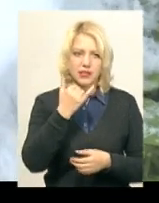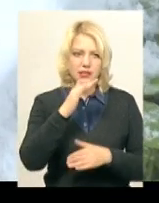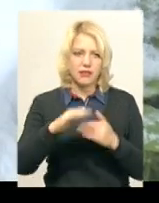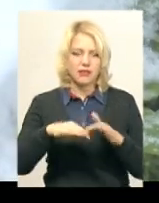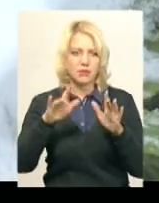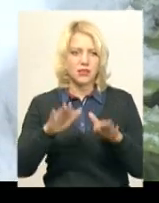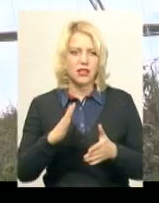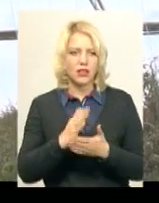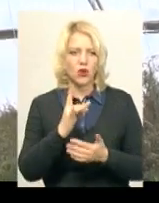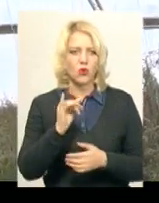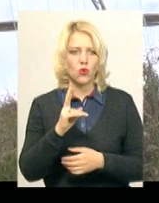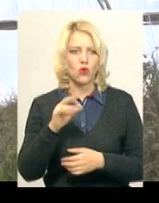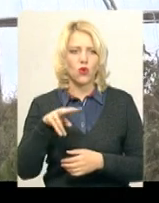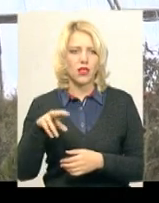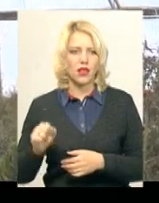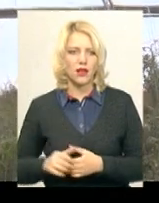знаходиться рукола.